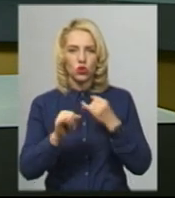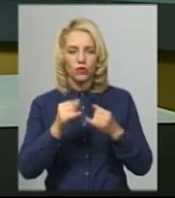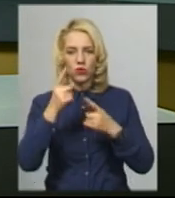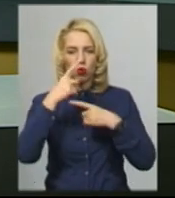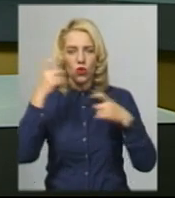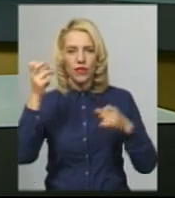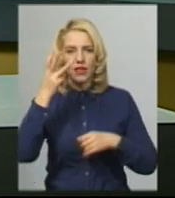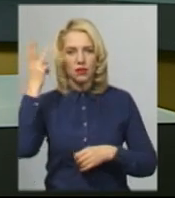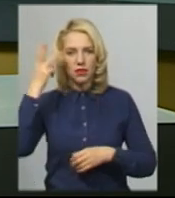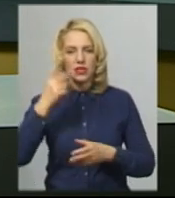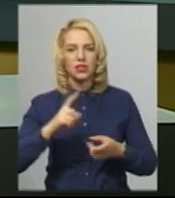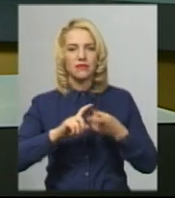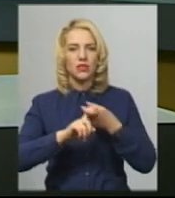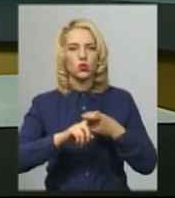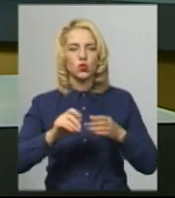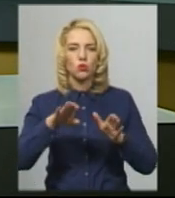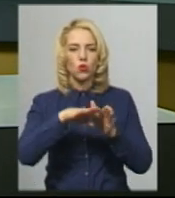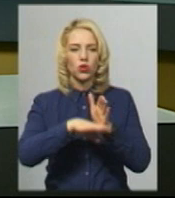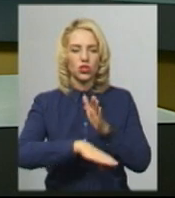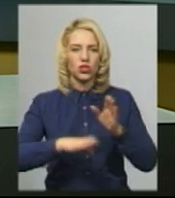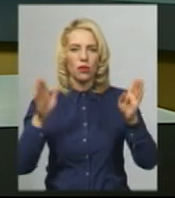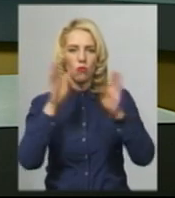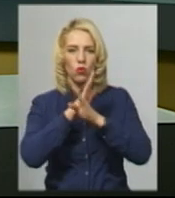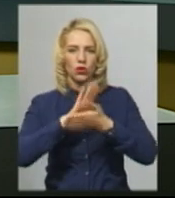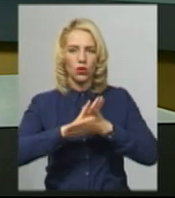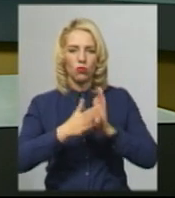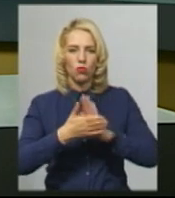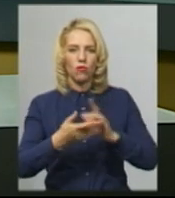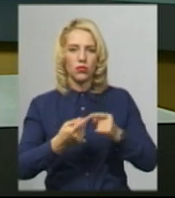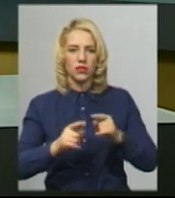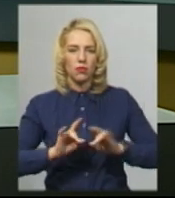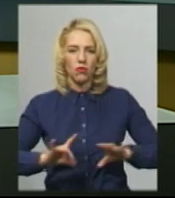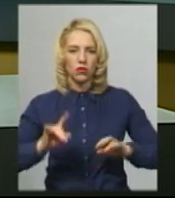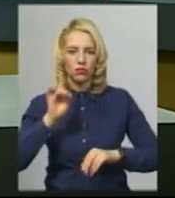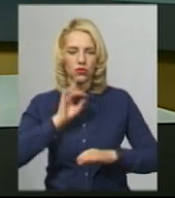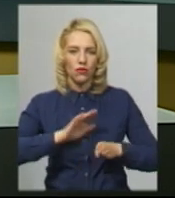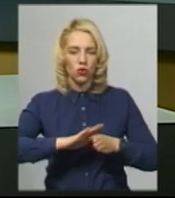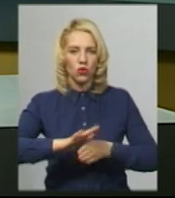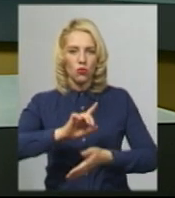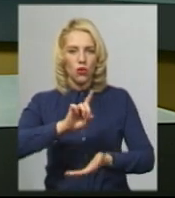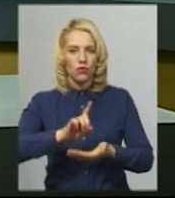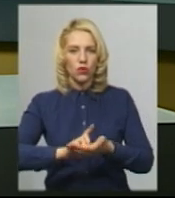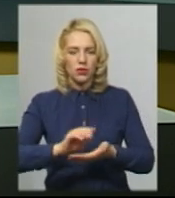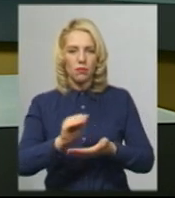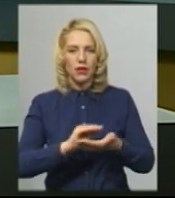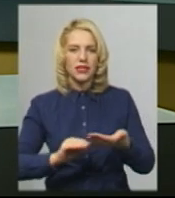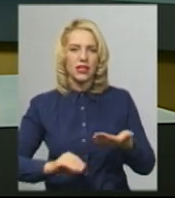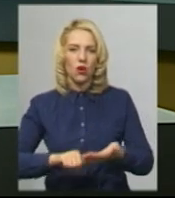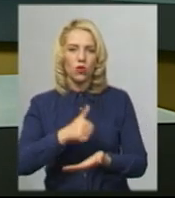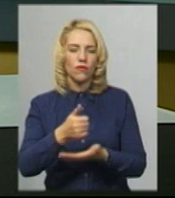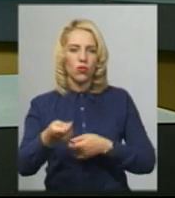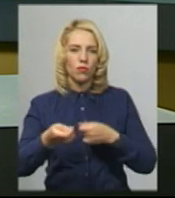у зв'язку з погіршенням погодних умов та поривами вітру. Про це повідомив тимчасово виконуючий обов'язків прес-секретаря Головного